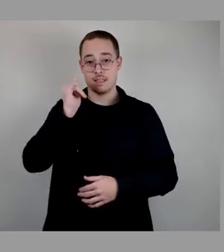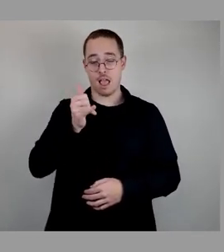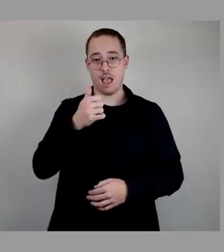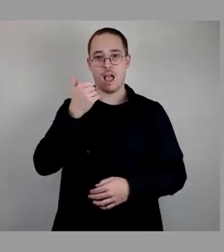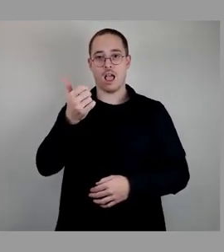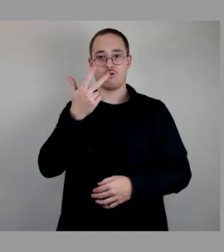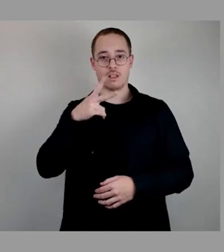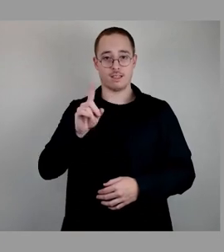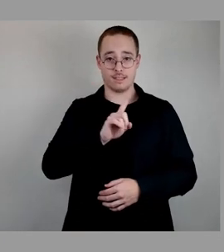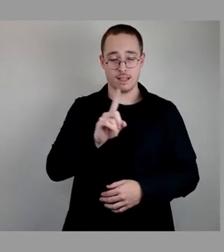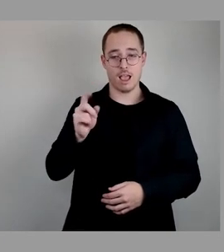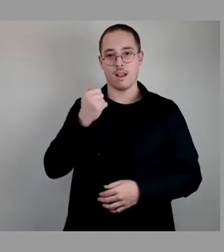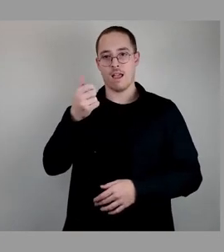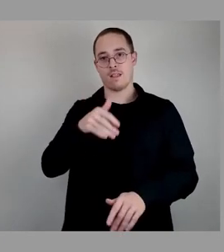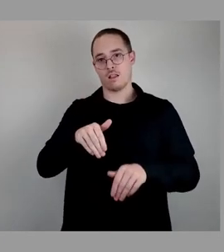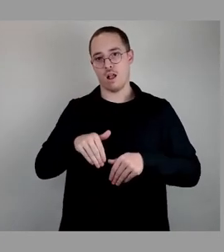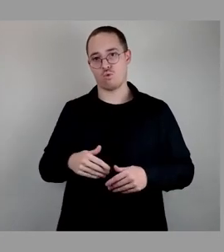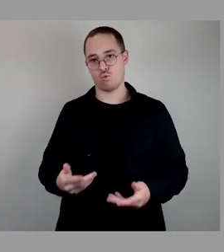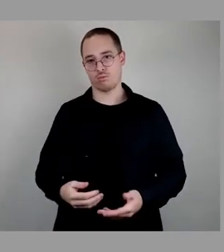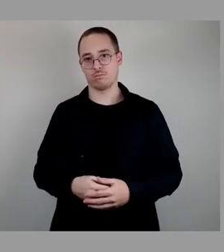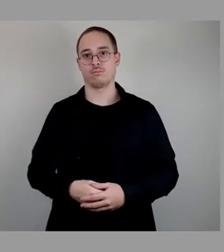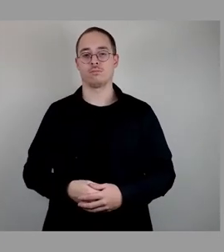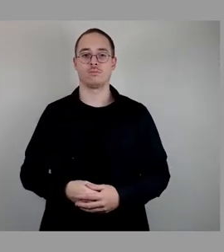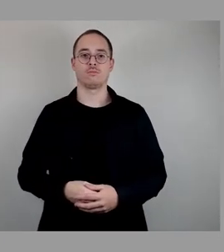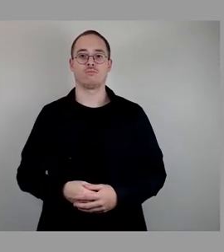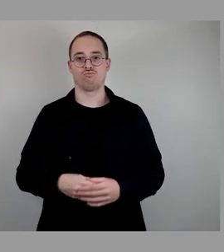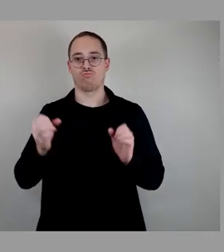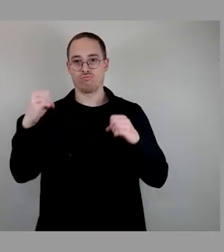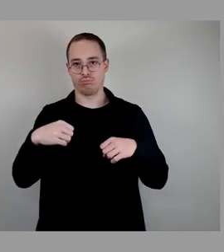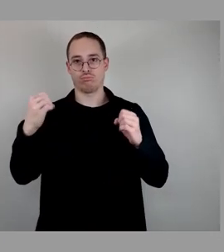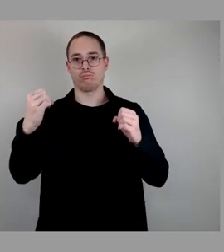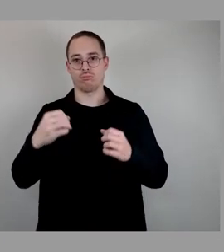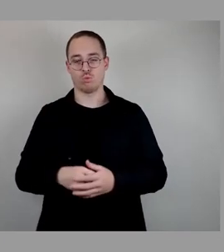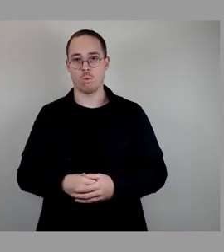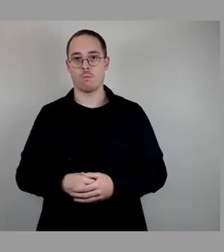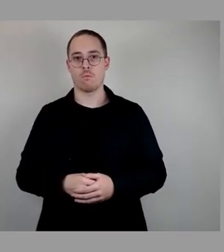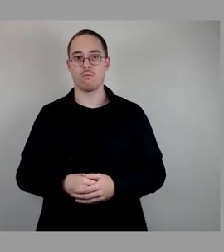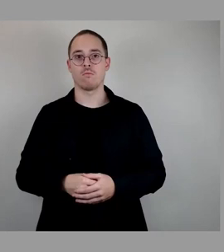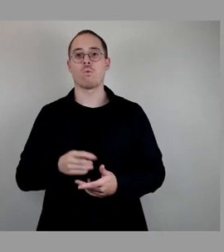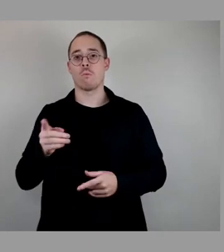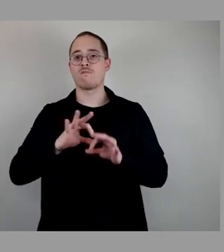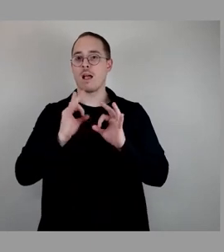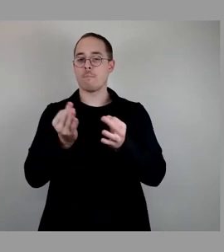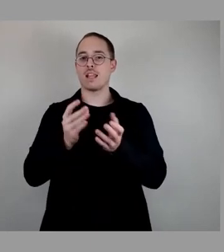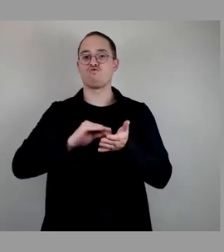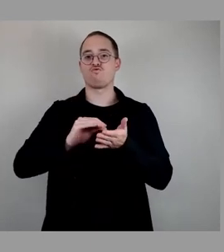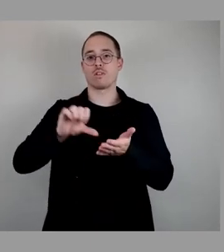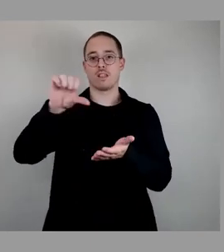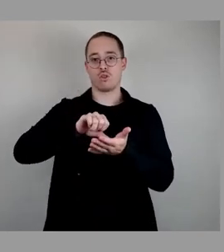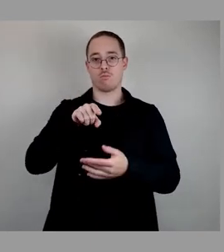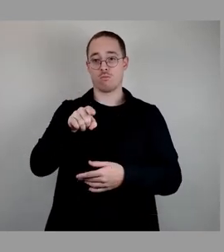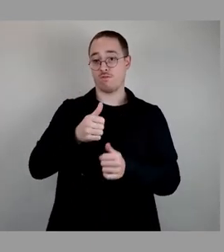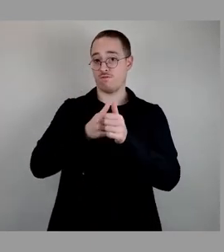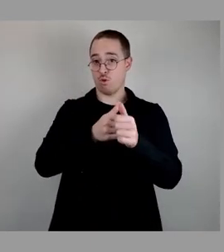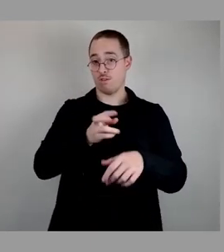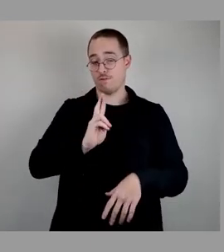33, 31, 1, beschlossen. Und wir kommen zum Familienschulzentrum. Wer dem folgen möchte, den bitte